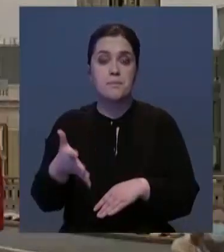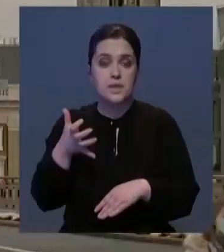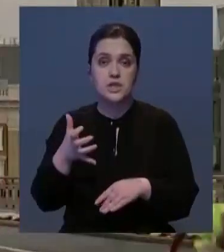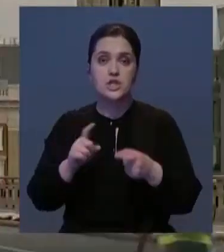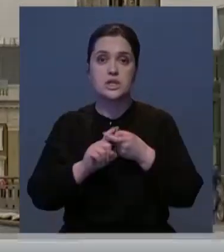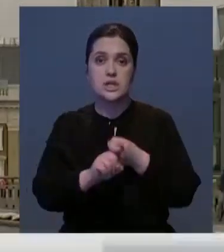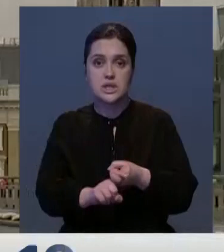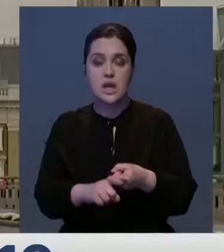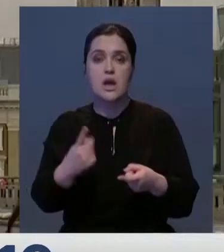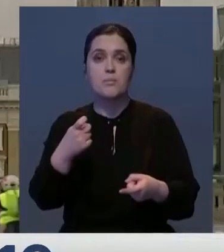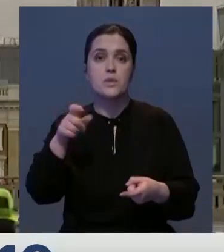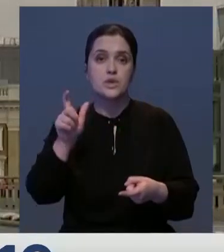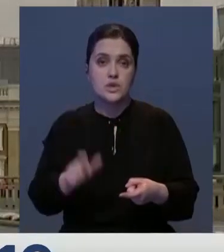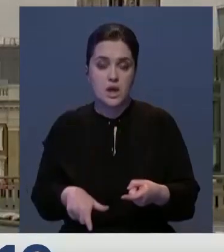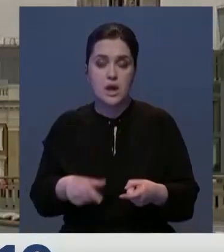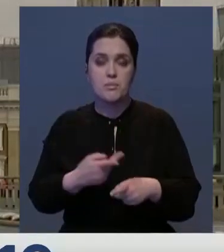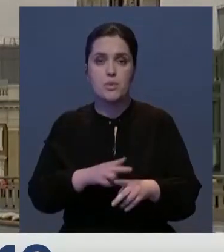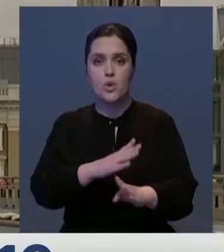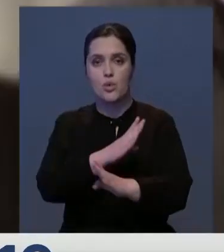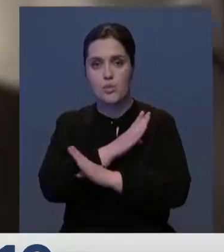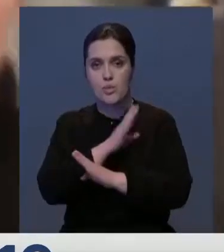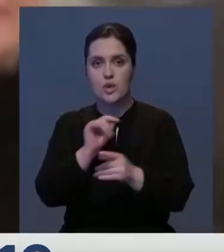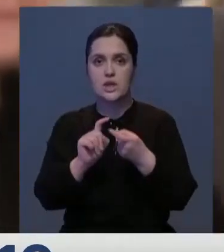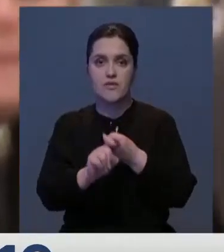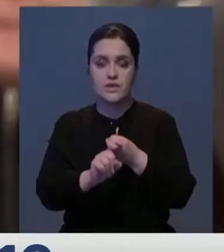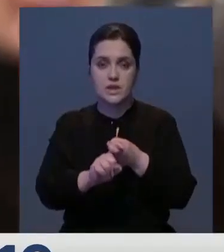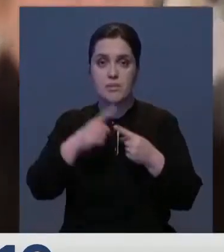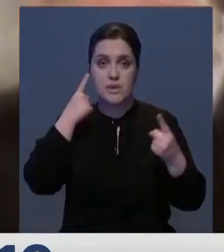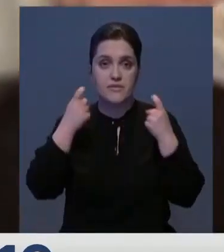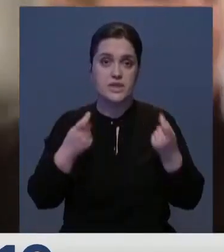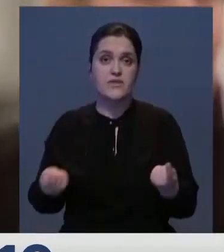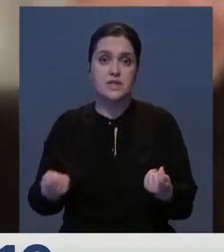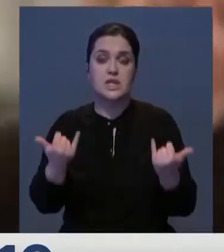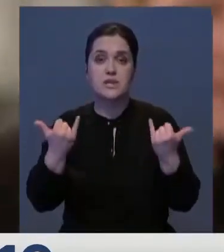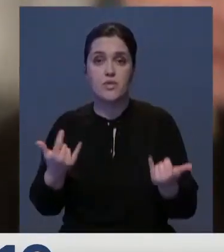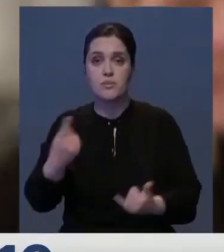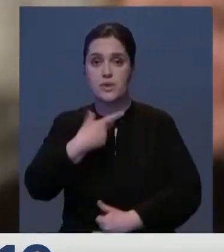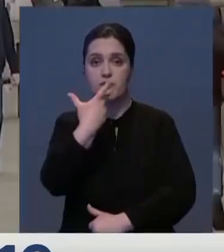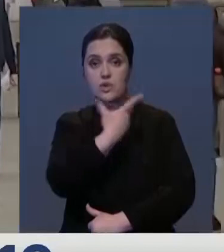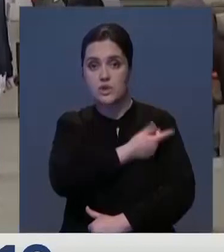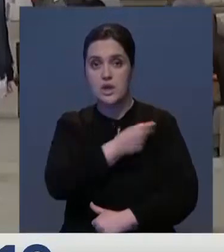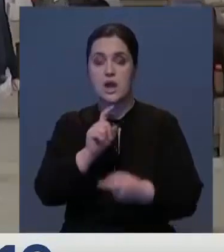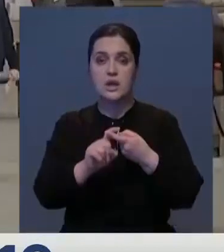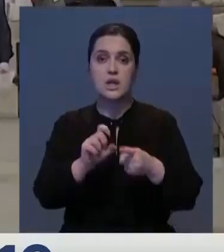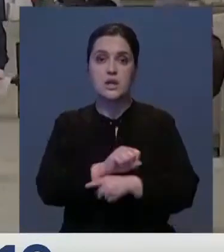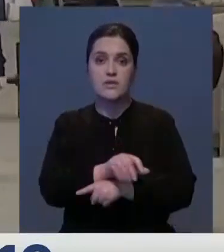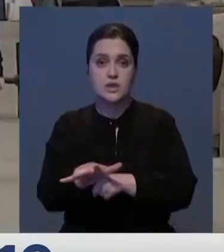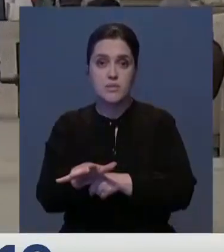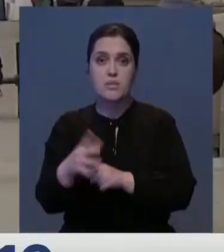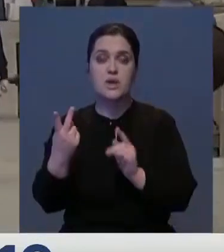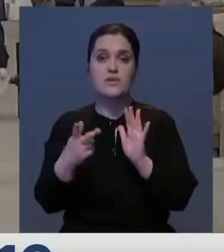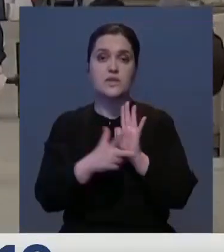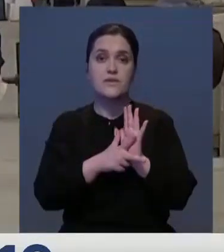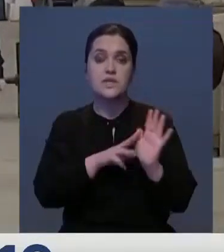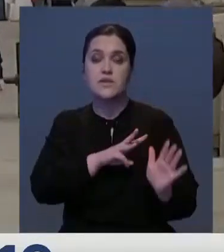,5 тысяч заражений. Порядка 100 человек стали жертвами вируса. По информации властей, на сегодня первую дозу вакцины от коронавируса